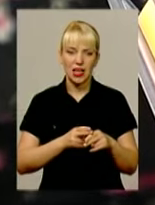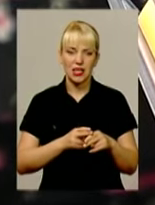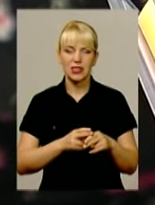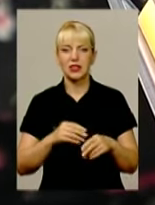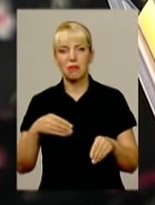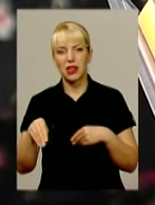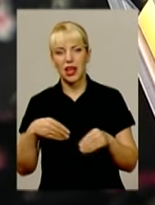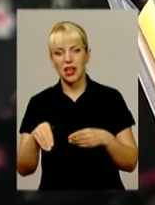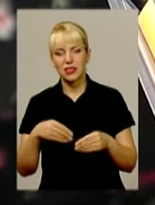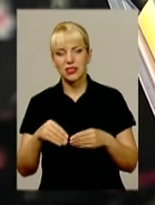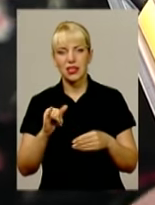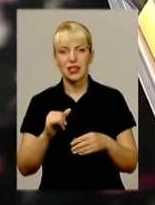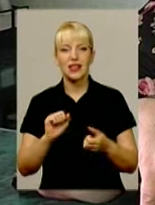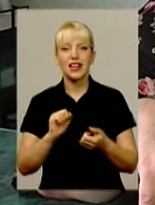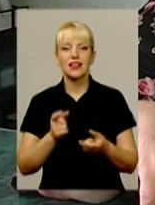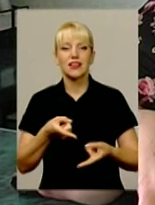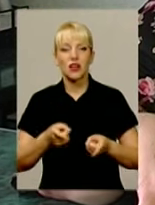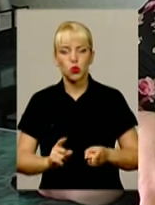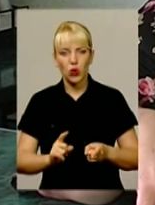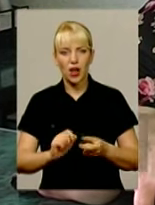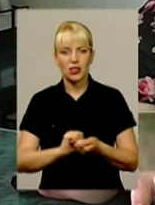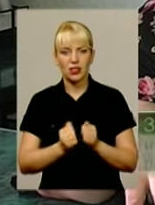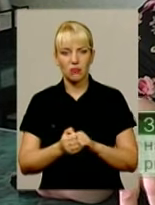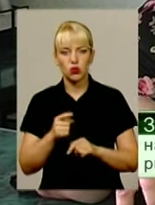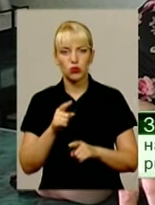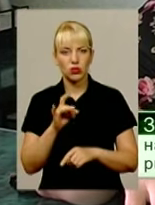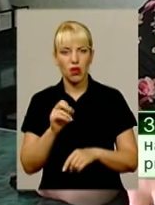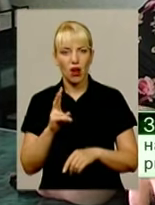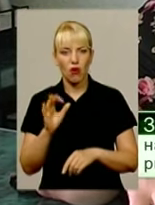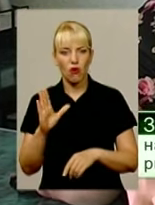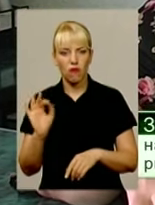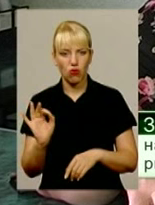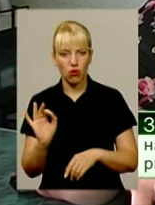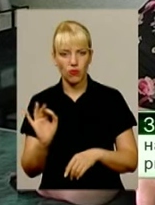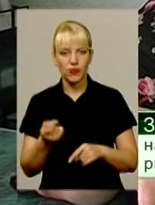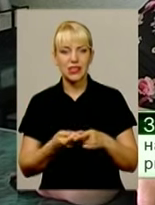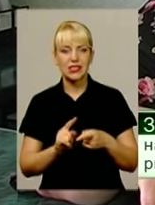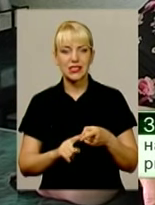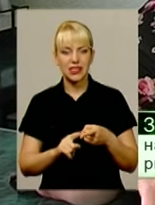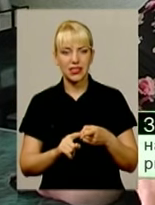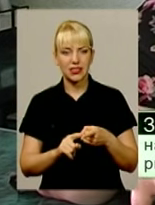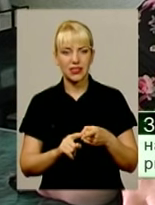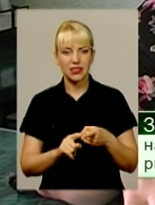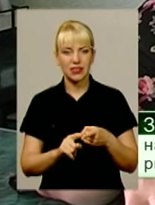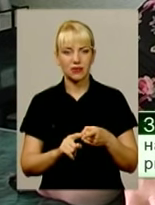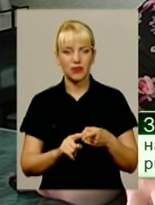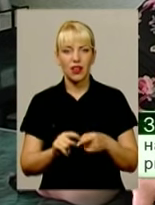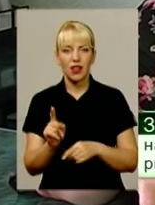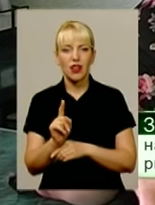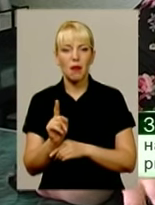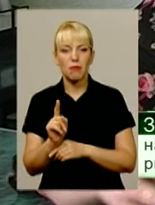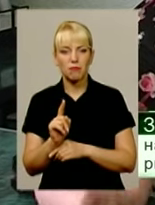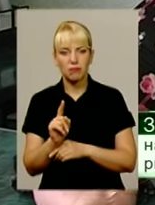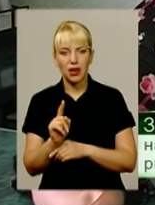пластику, елементи натурального каменю. Чомусь на Ракове саме ця лампадка така